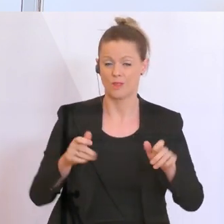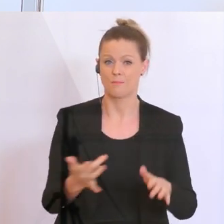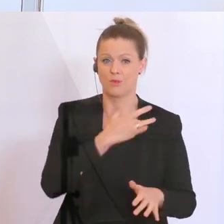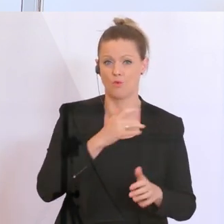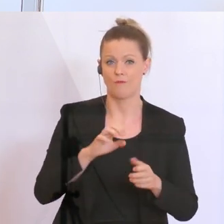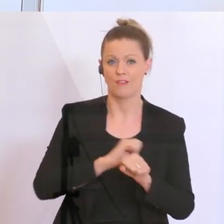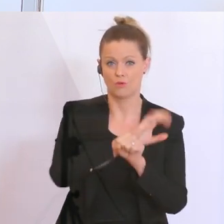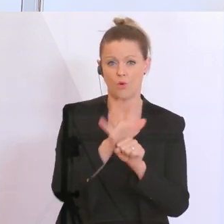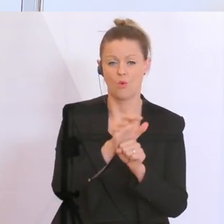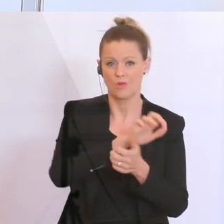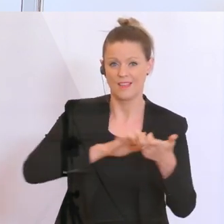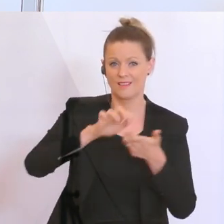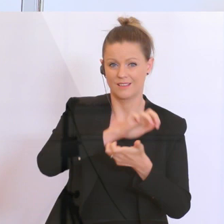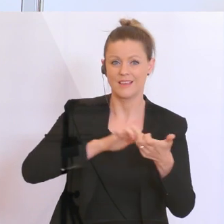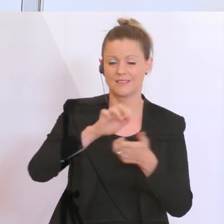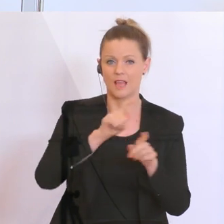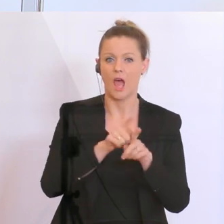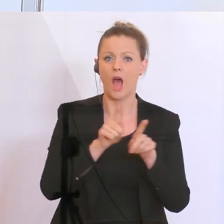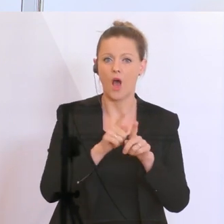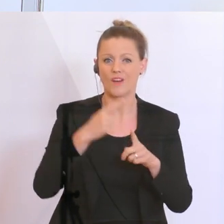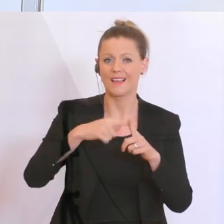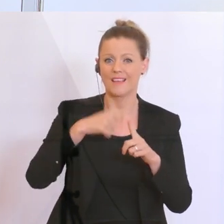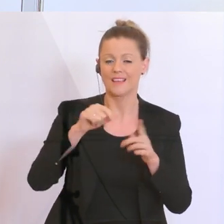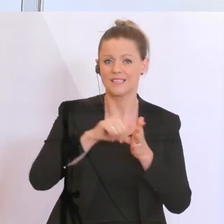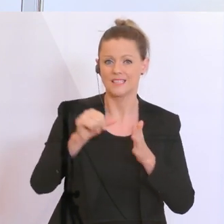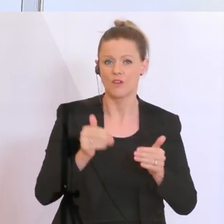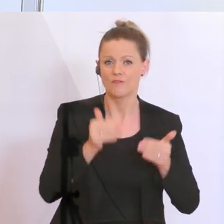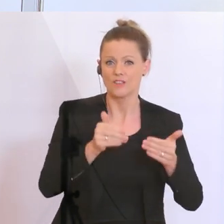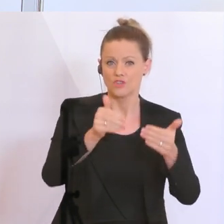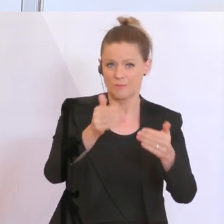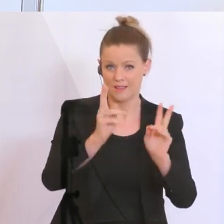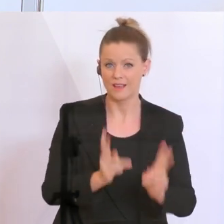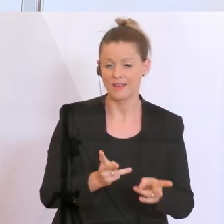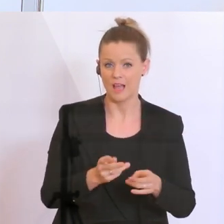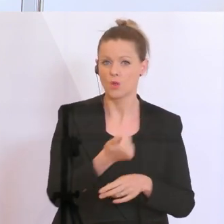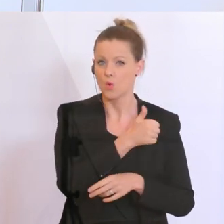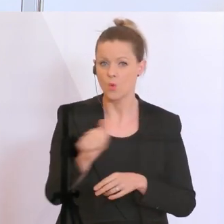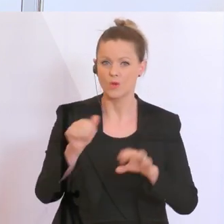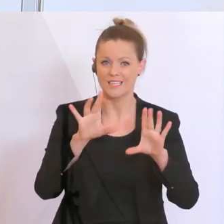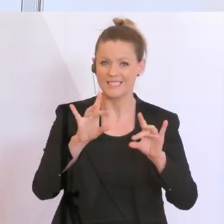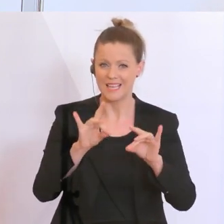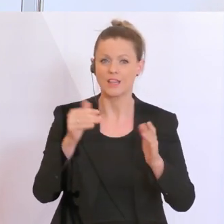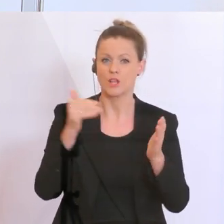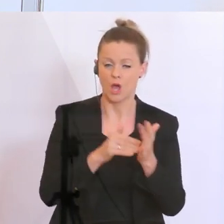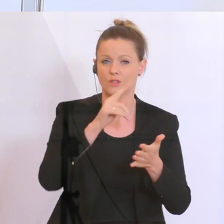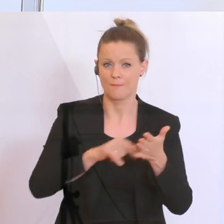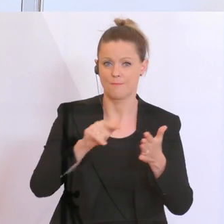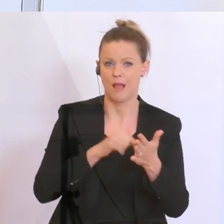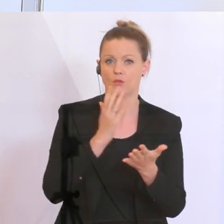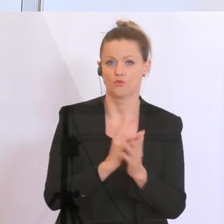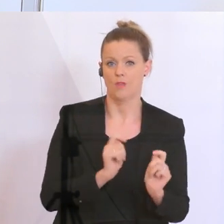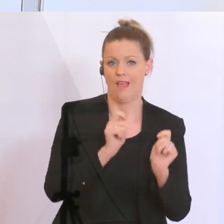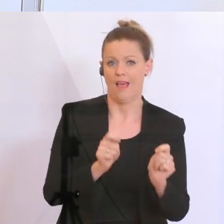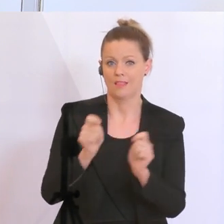sind, auch Stundungen ihrer Kreditzahlungen beantragen können, ist mittlerweile 110.000 Mal beantragt